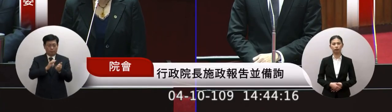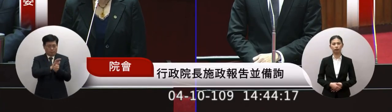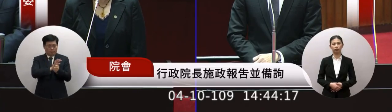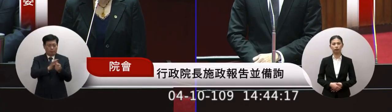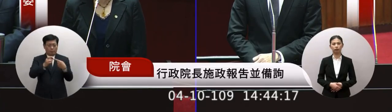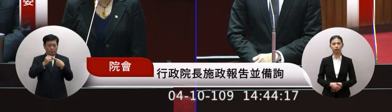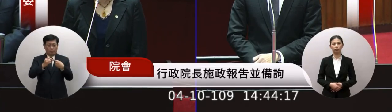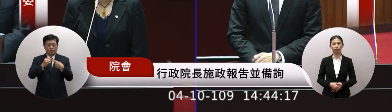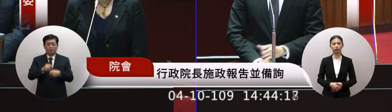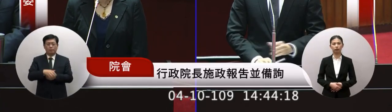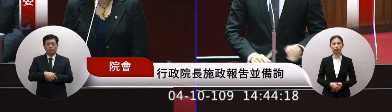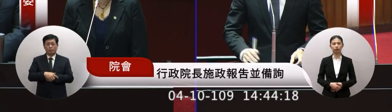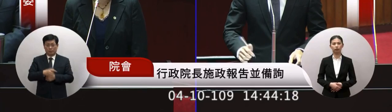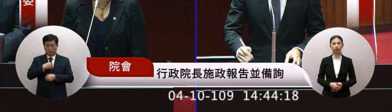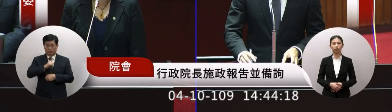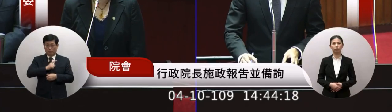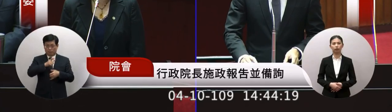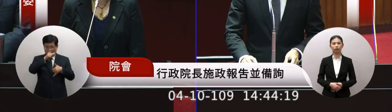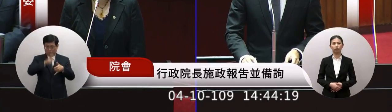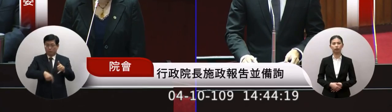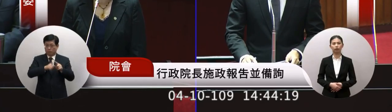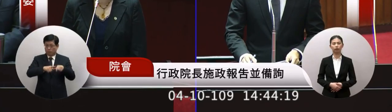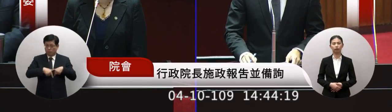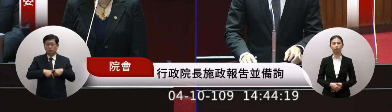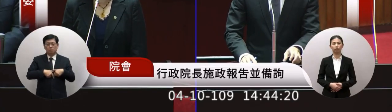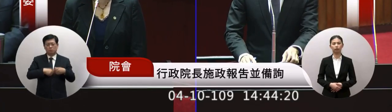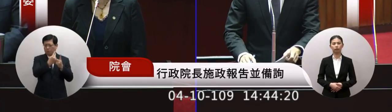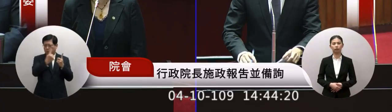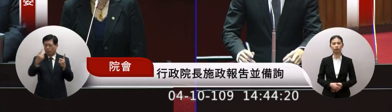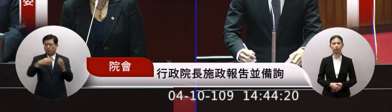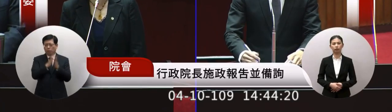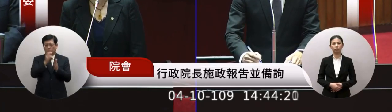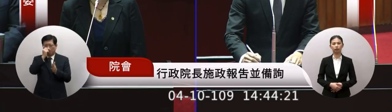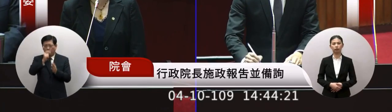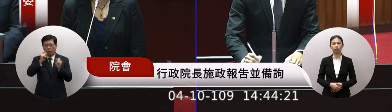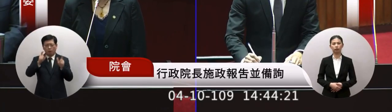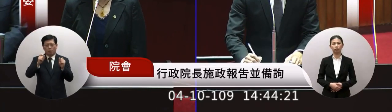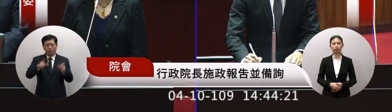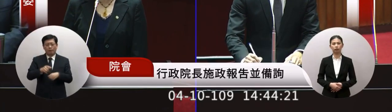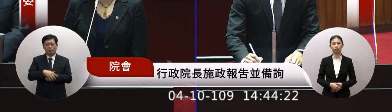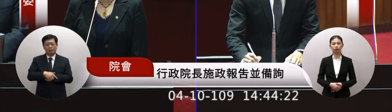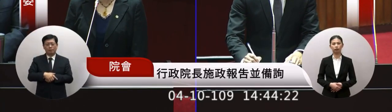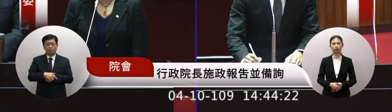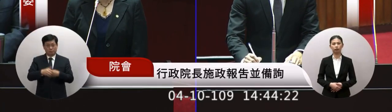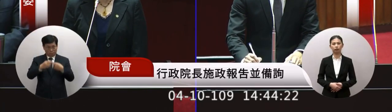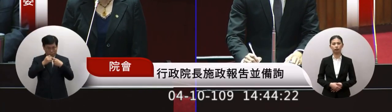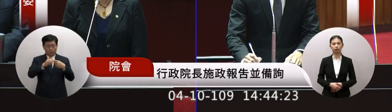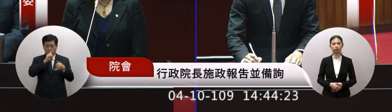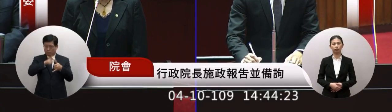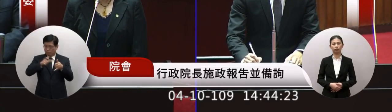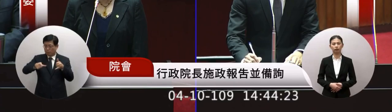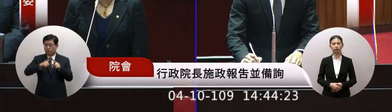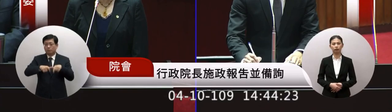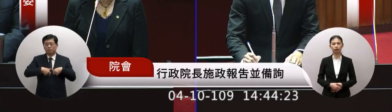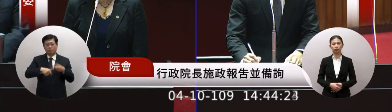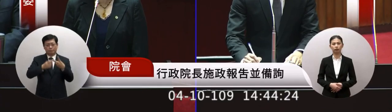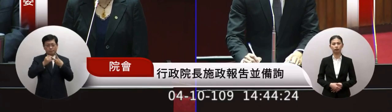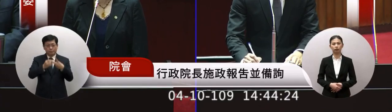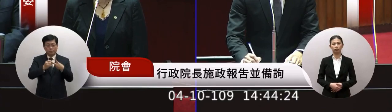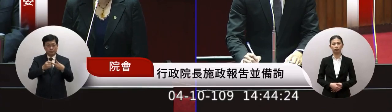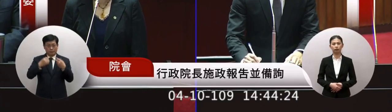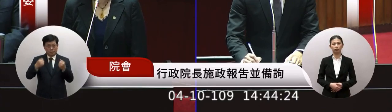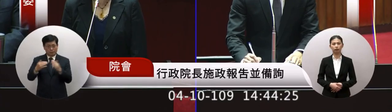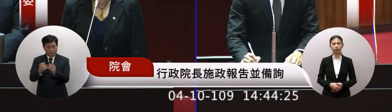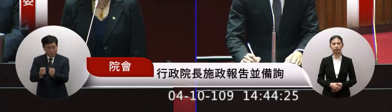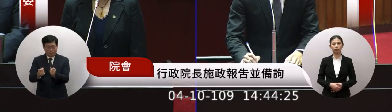便第一就是他要個案中心因為每個人都獨特不一樣所以第一個是個案中心第二個是在